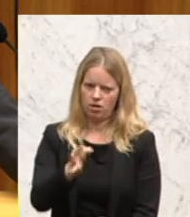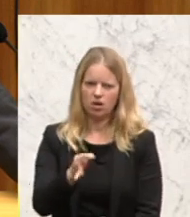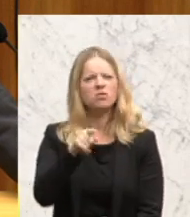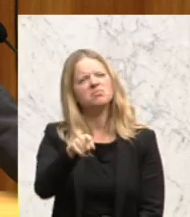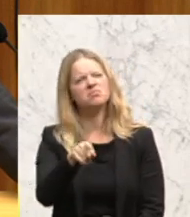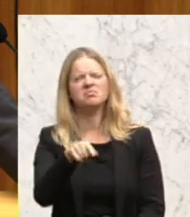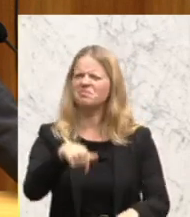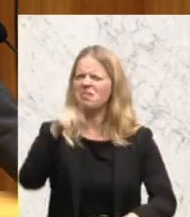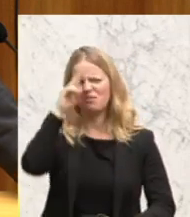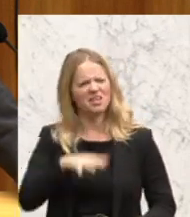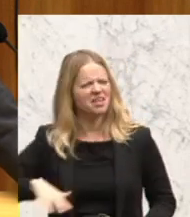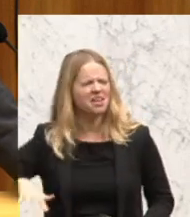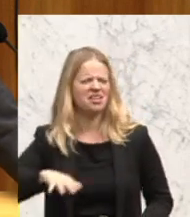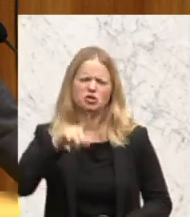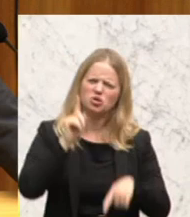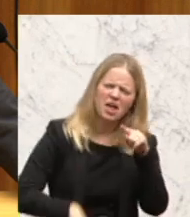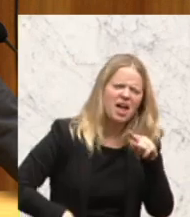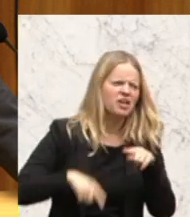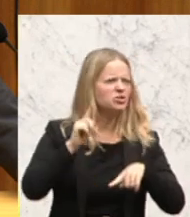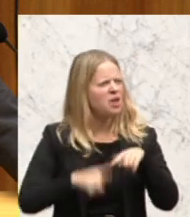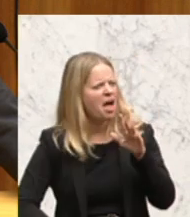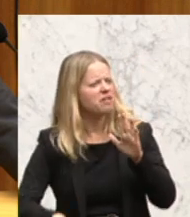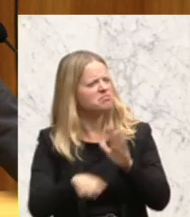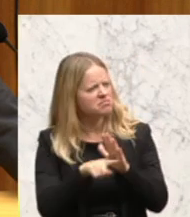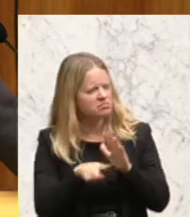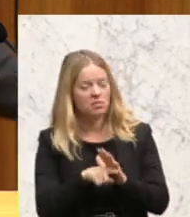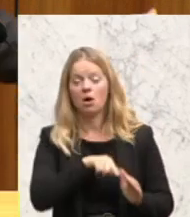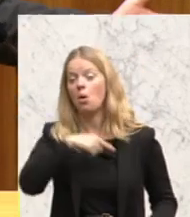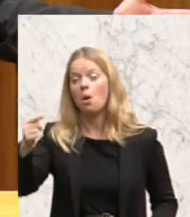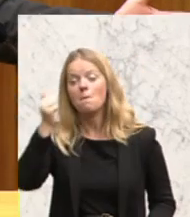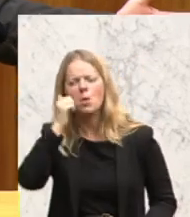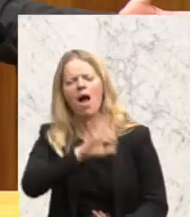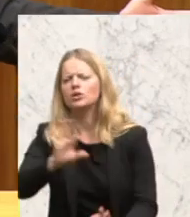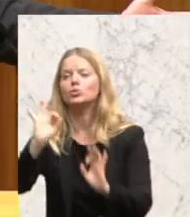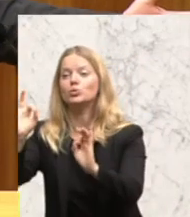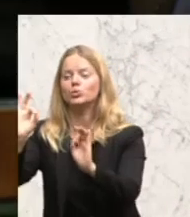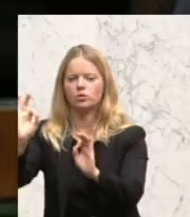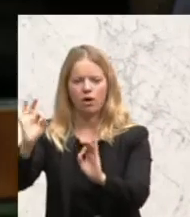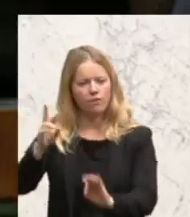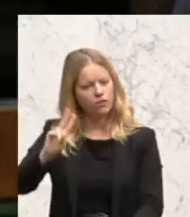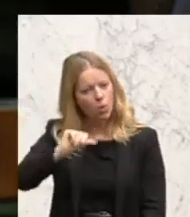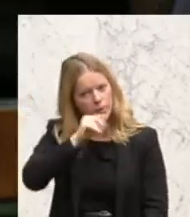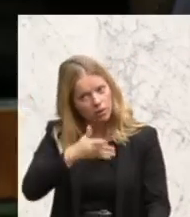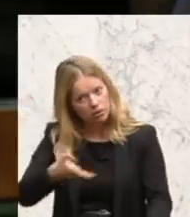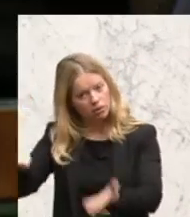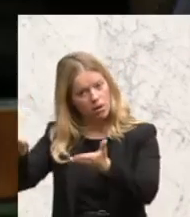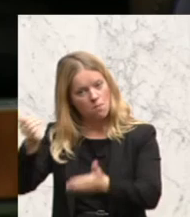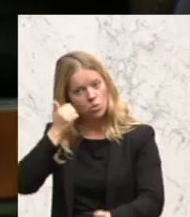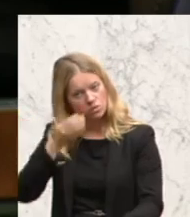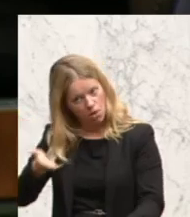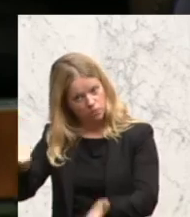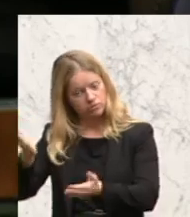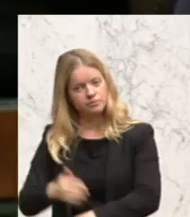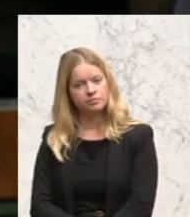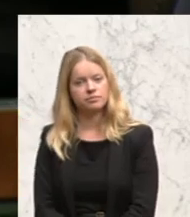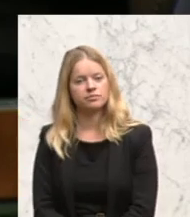und wenn in Moskau alles gut ist, warum gehen Sie nicht nach Moskau? Warum